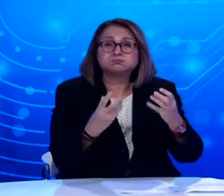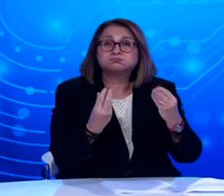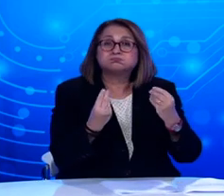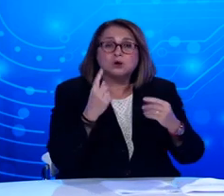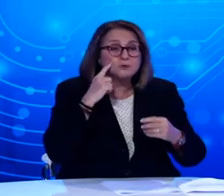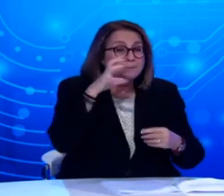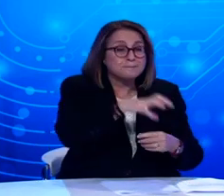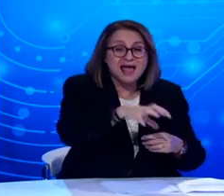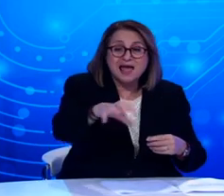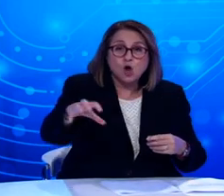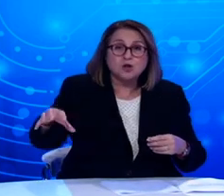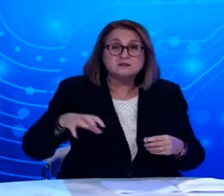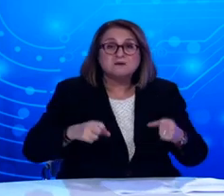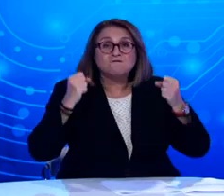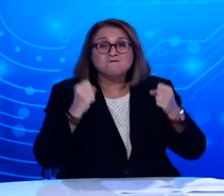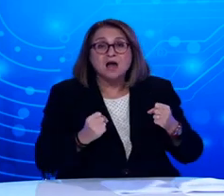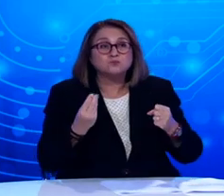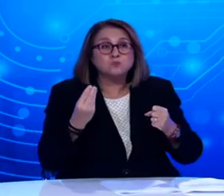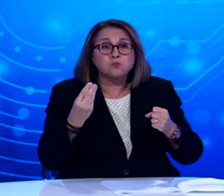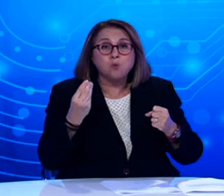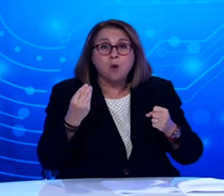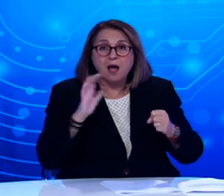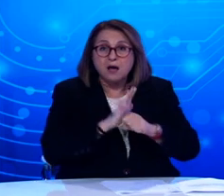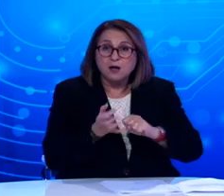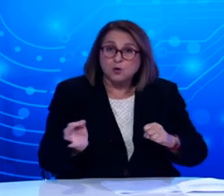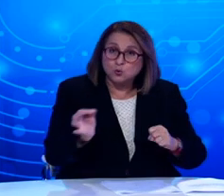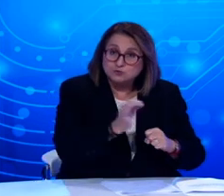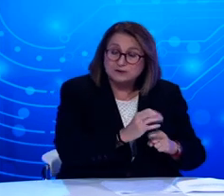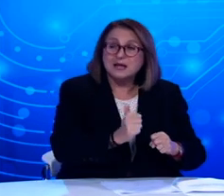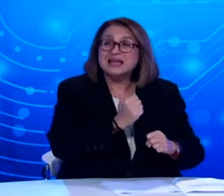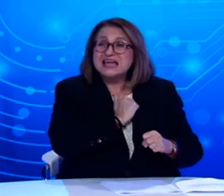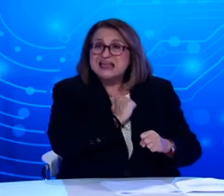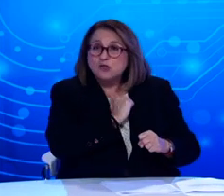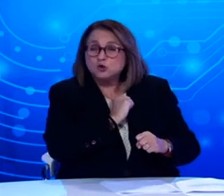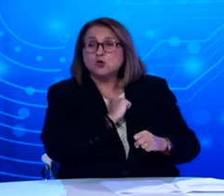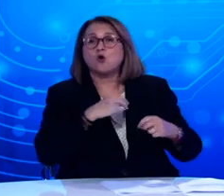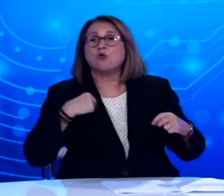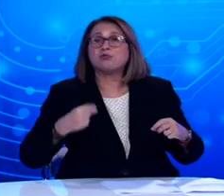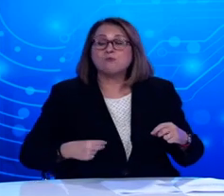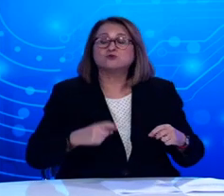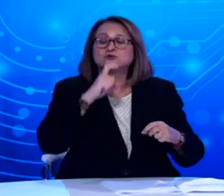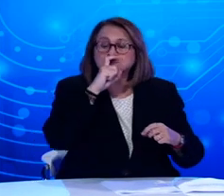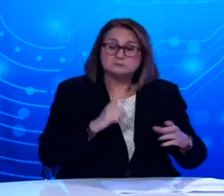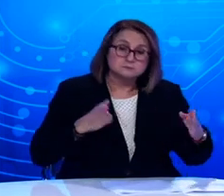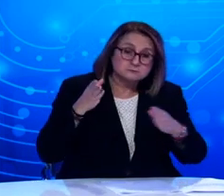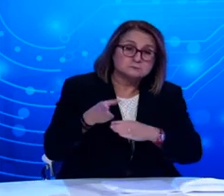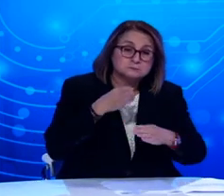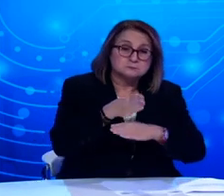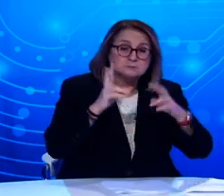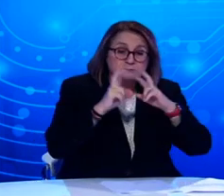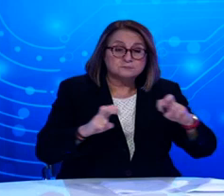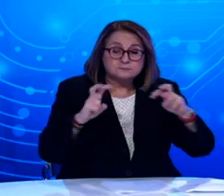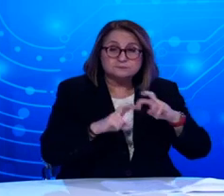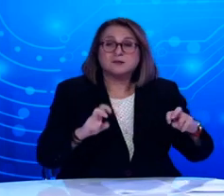επιβαρημένες περιοχές της Αττικής και σε υπηρεσίες του δημοσίου και ιδιωτικού τομέα που κρίνονται απαραίτητες για την απρόσκοπη συνεχόμενη